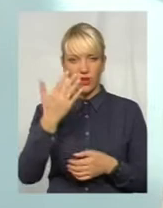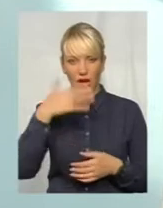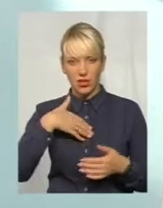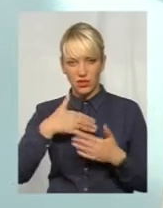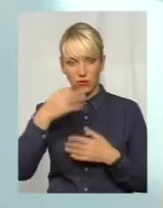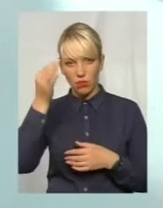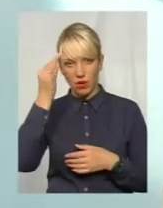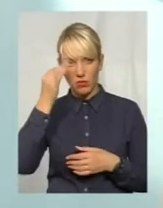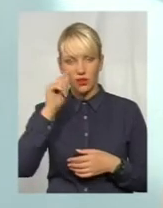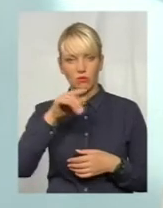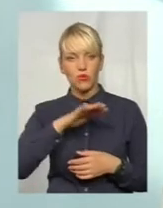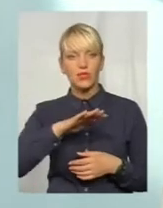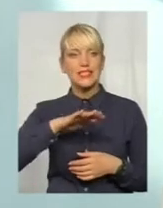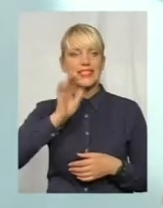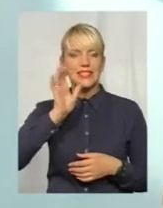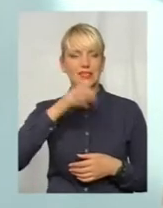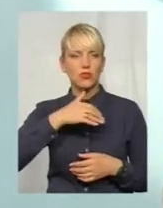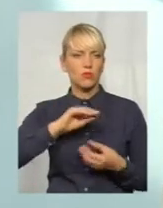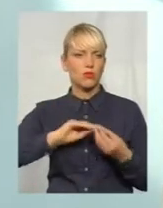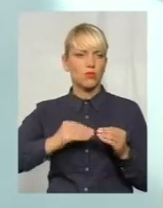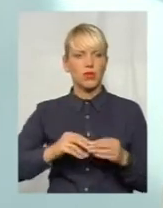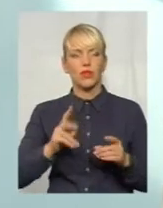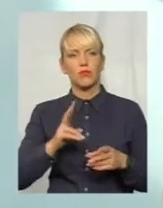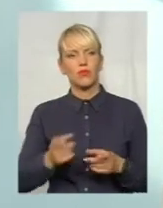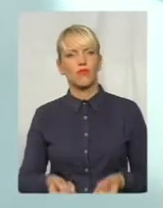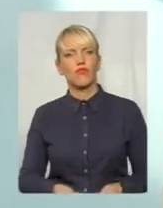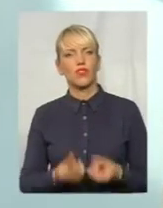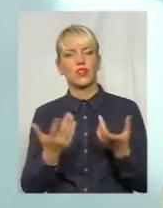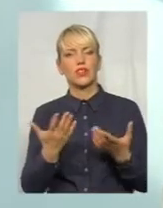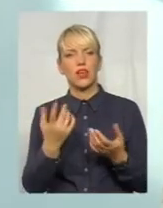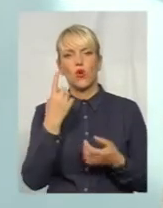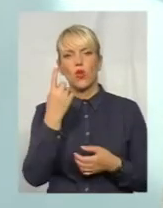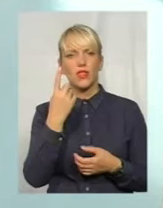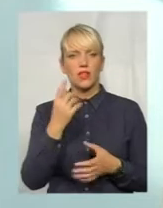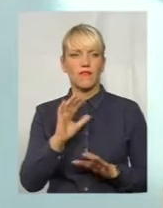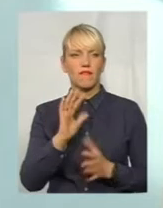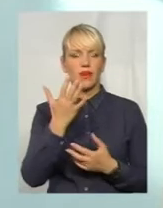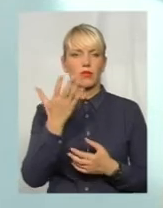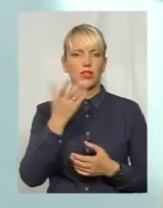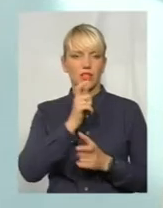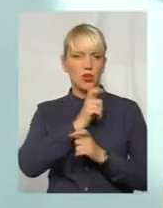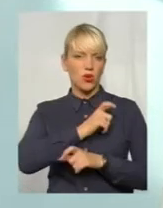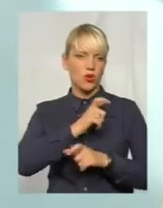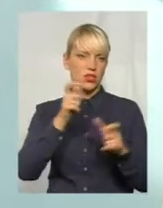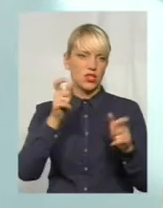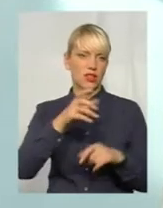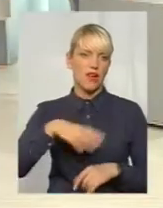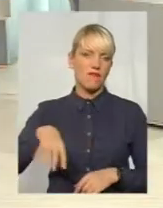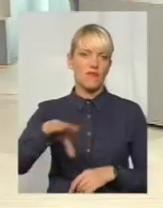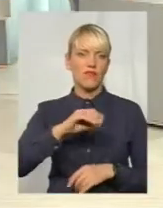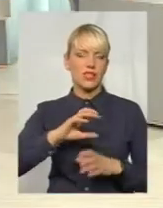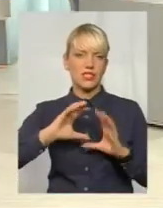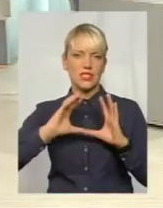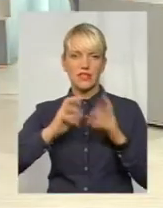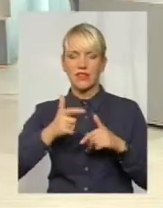тоді теж була достатньо серйозна проблема, тому що десь виник один випадок, який розкричали на весь світ, не підтверджений, на